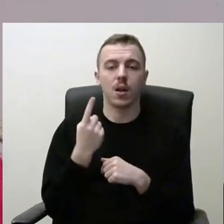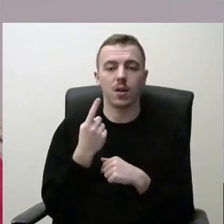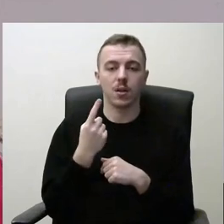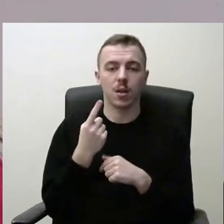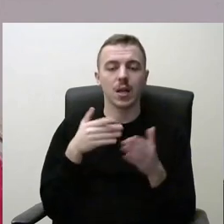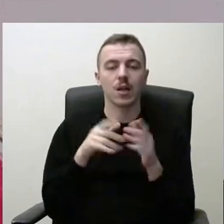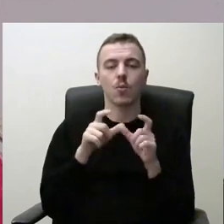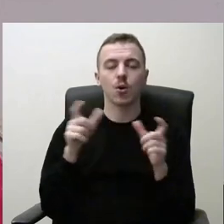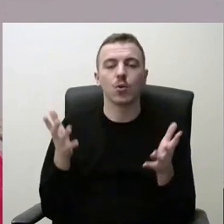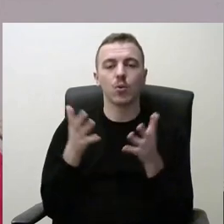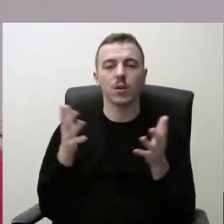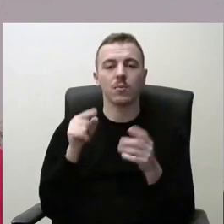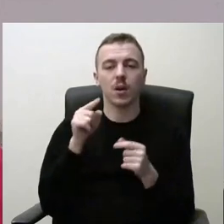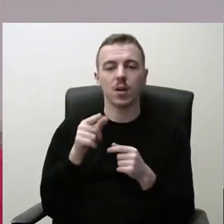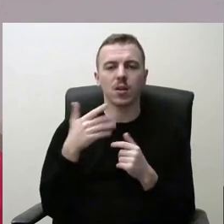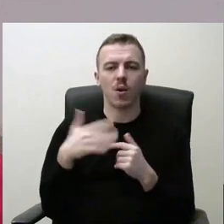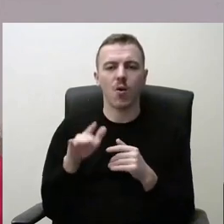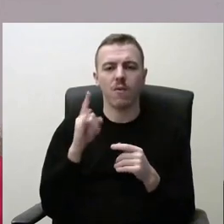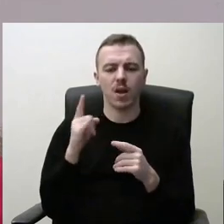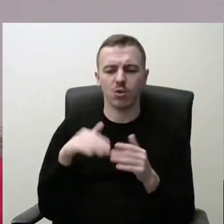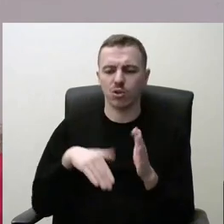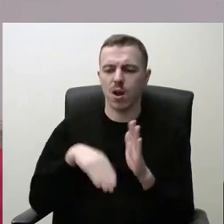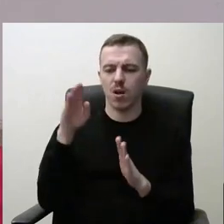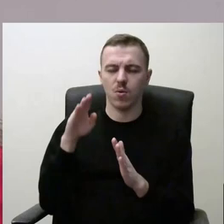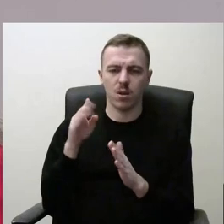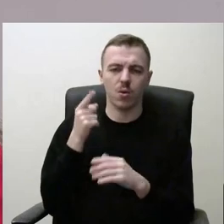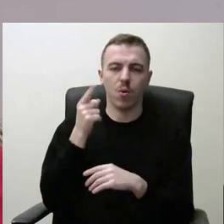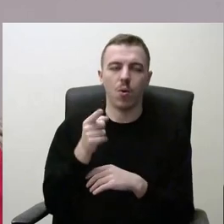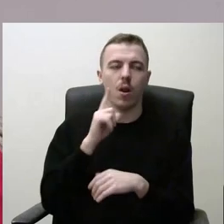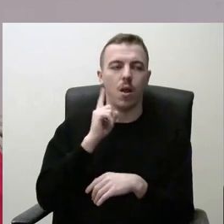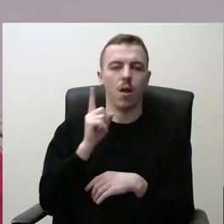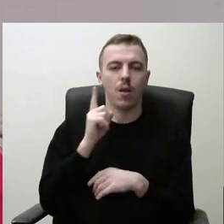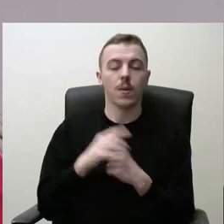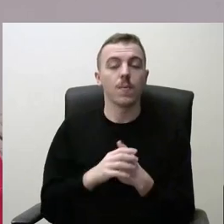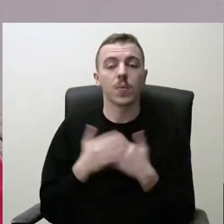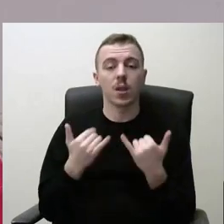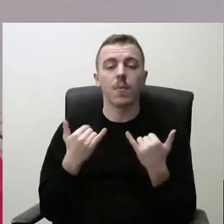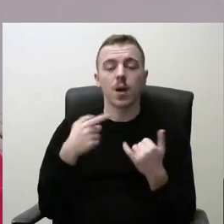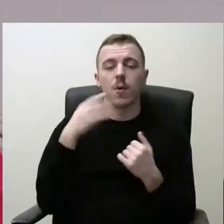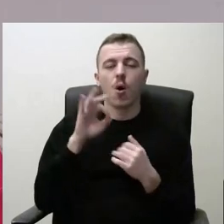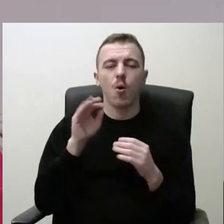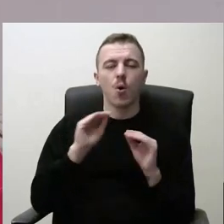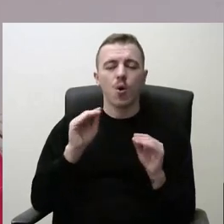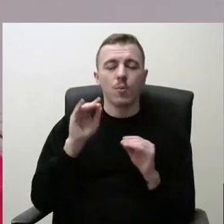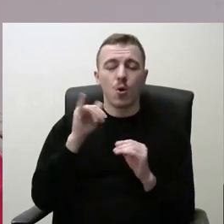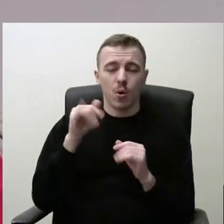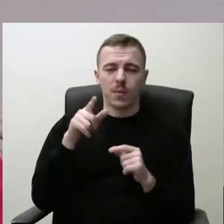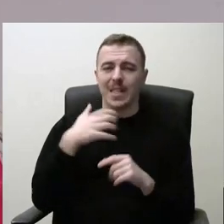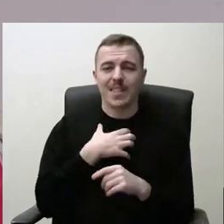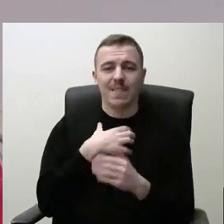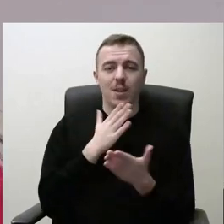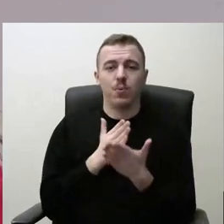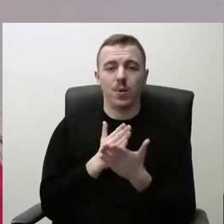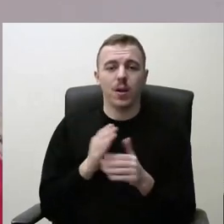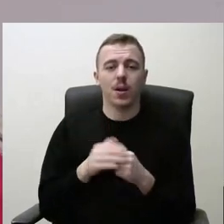mokyklinė ūkdymo įsteiga, kuomet jų vaikas būna išaugęs tą dalyką. Dabar kalbant apie mokymo kokybę, taip tai yra labai svarbu. Mes